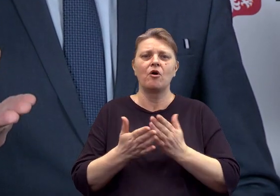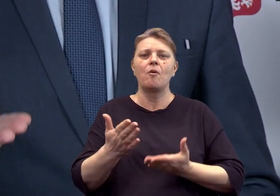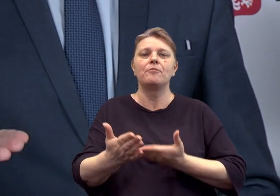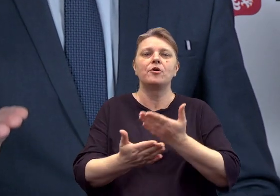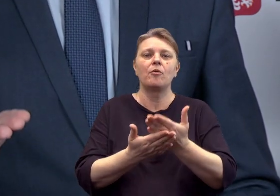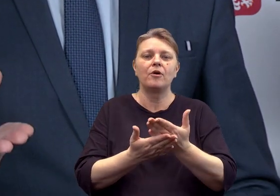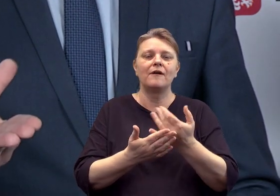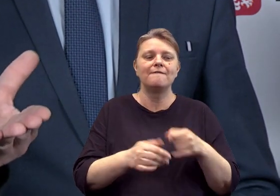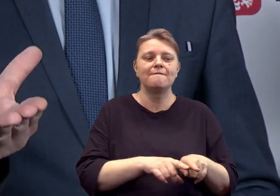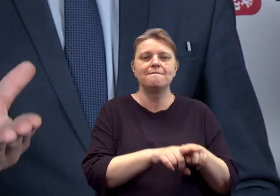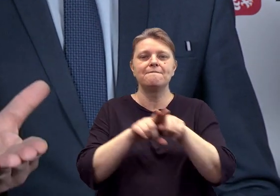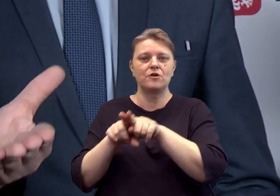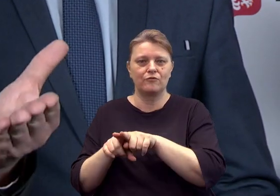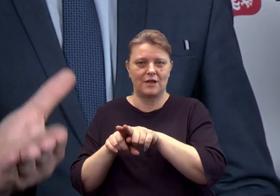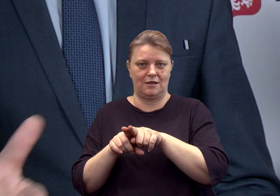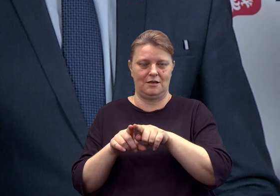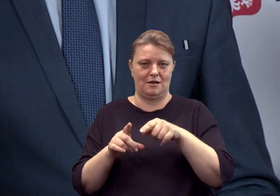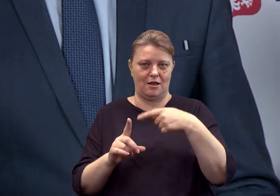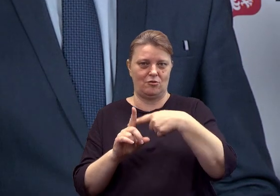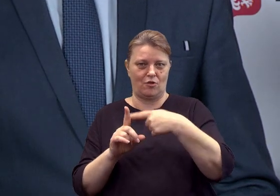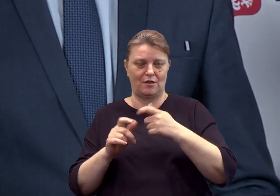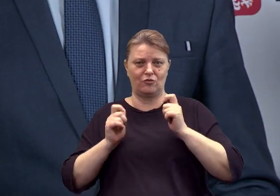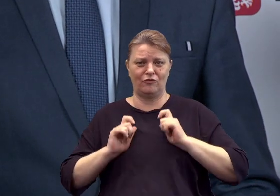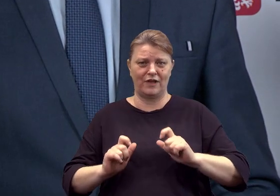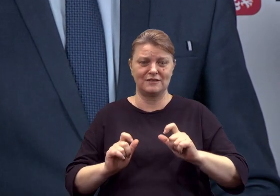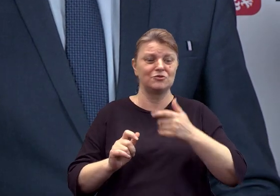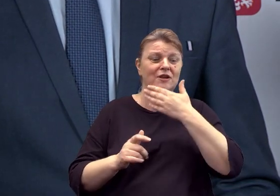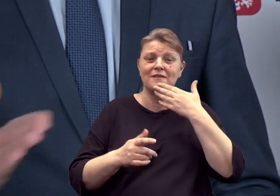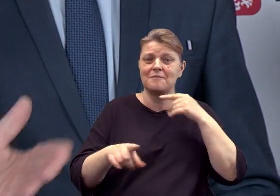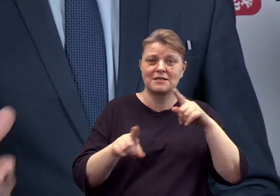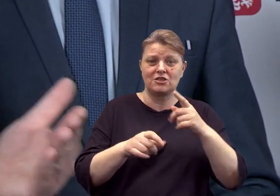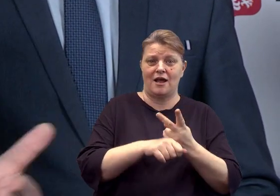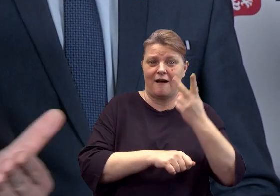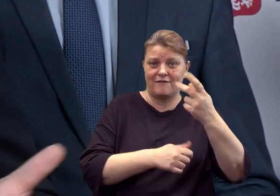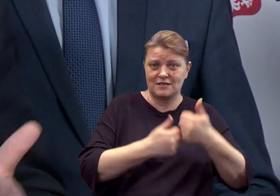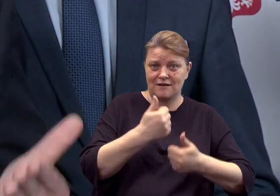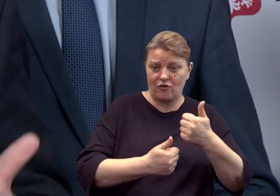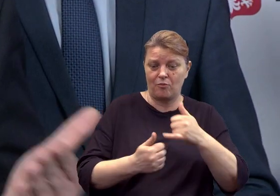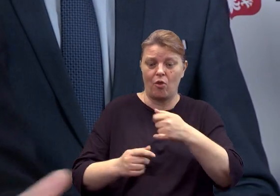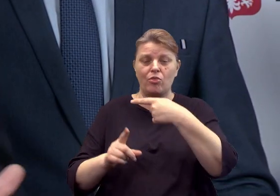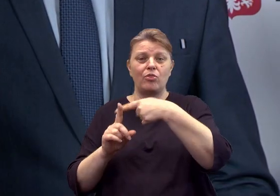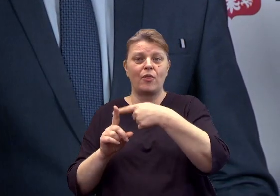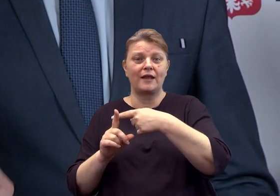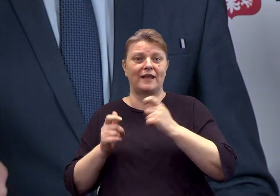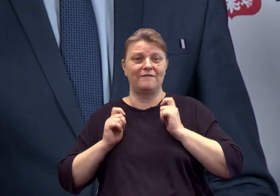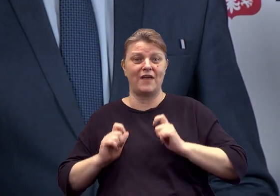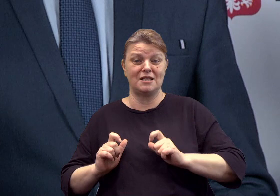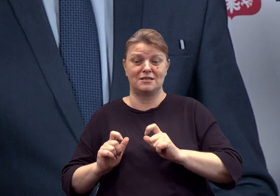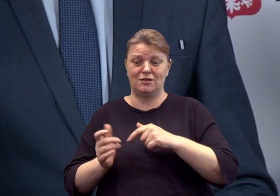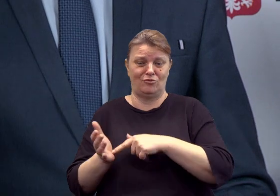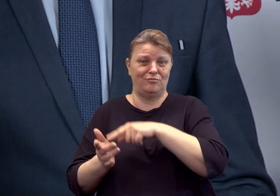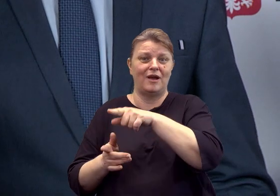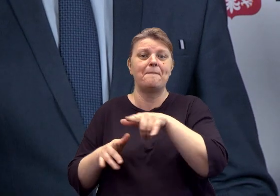wyrównanie dodatku wiejskiego, czyli uniezależniając od awansu zawodowego, bo dodatek wiejski jest za okoliczności pracy. One są